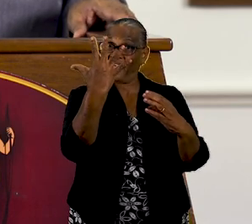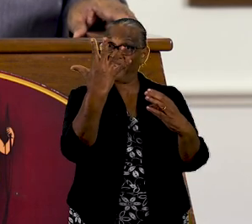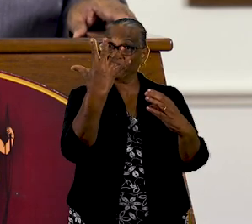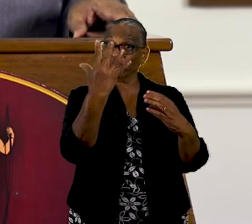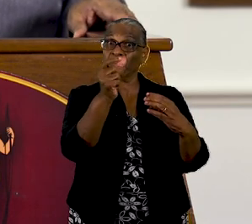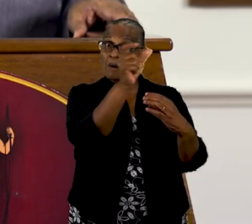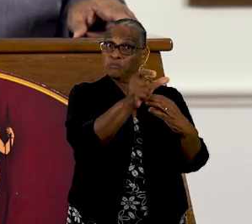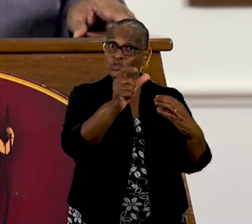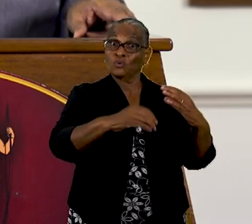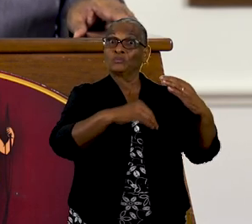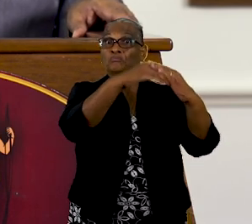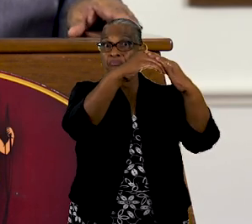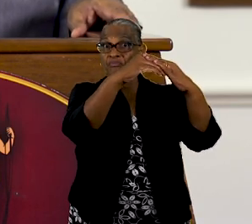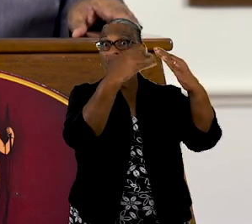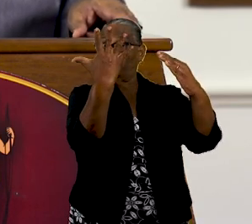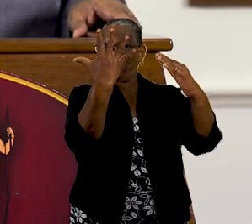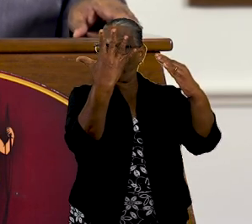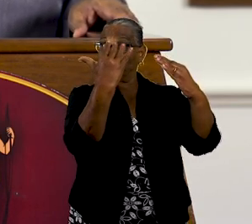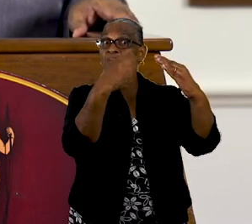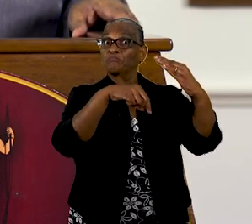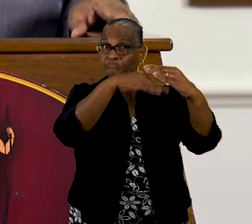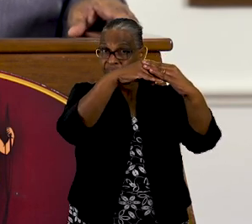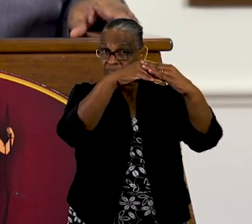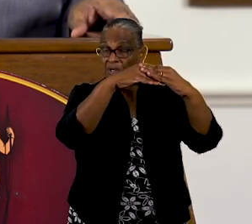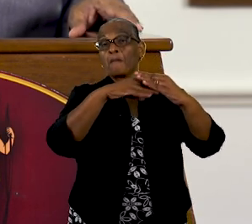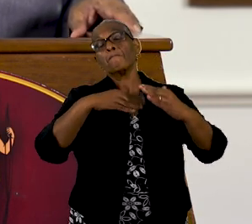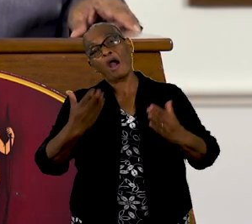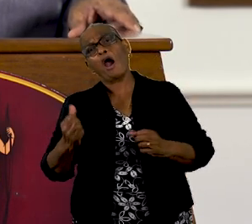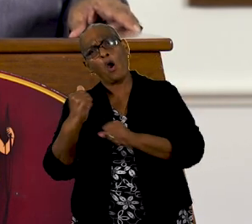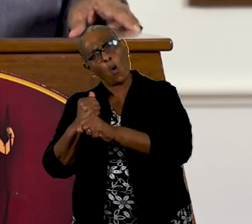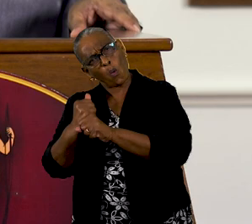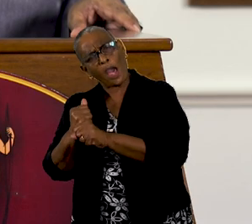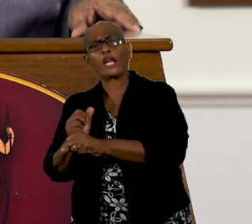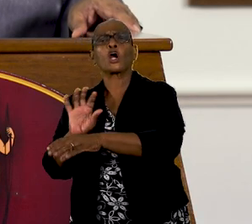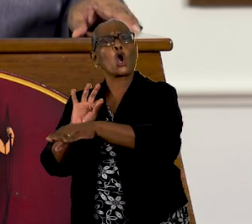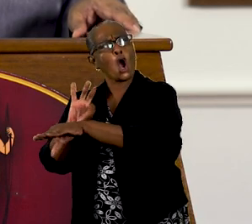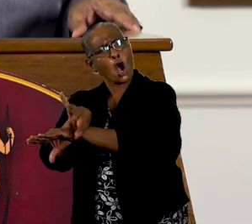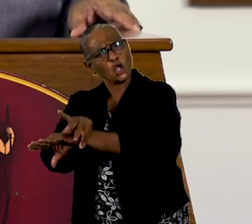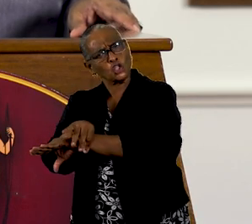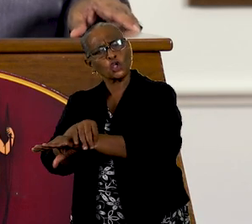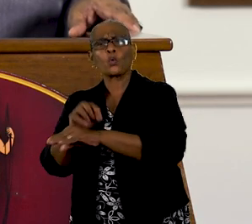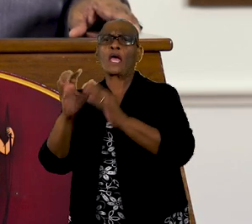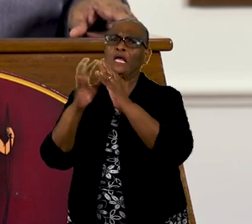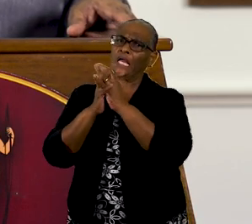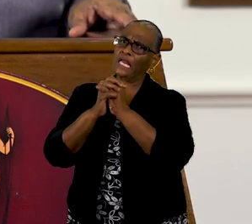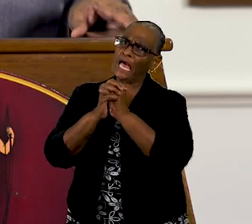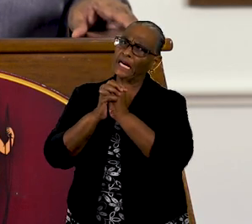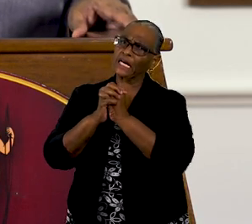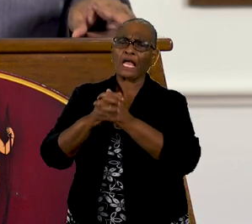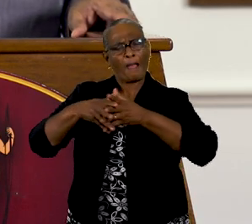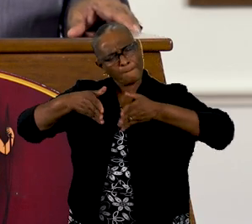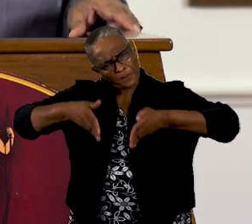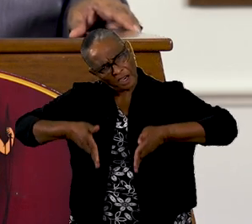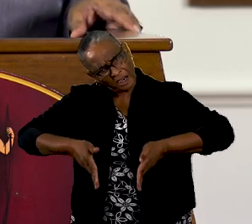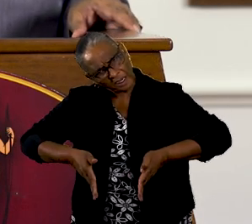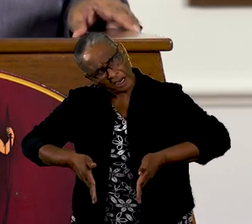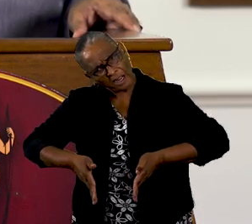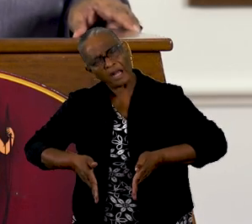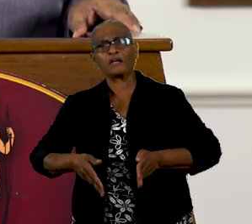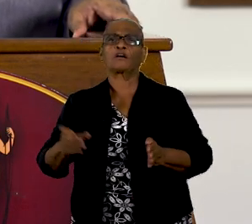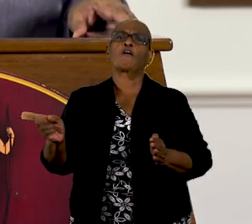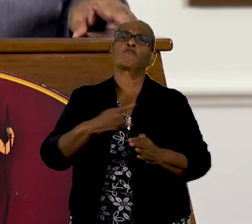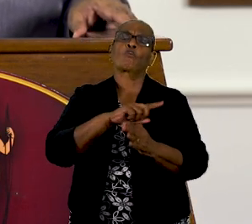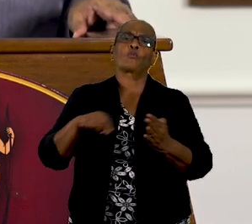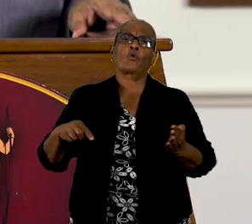dan 5 personen, behalve voor werk of onderwijs, religieuze bijeenkomsten en uitvaarten, zijn